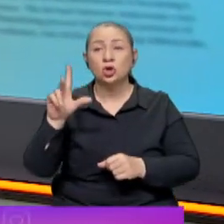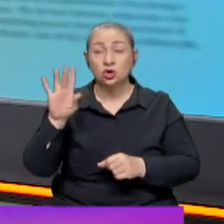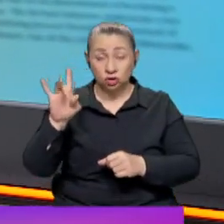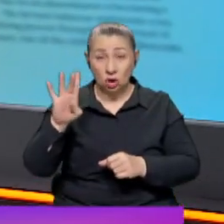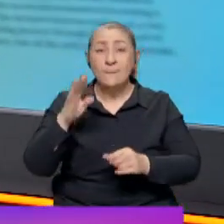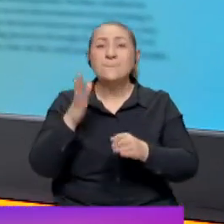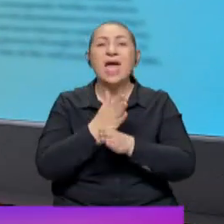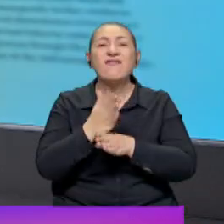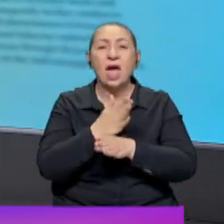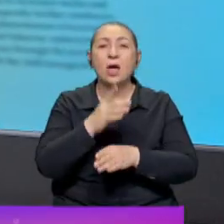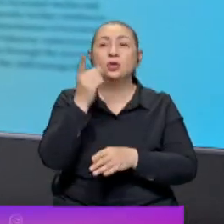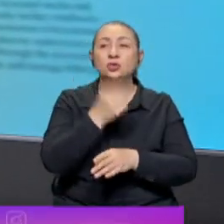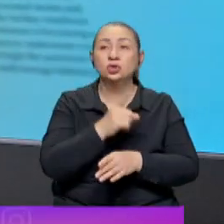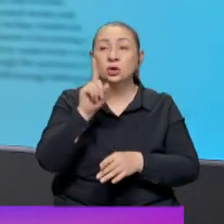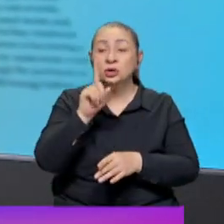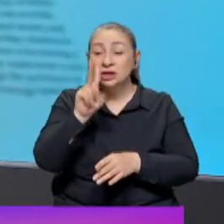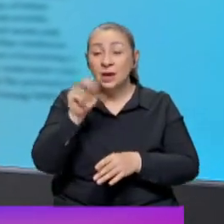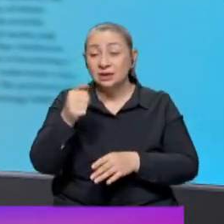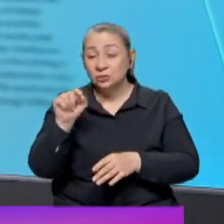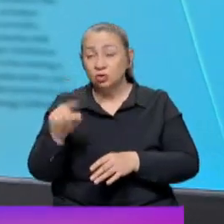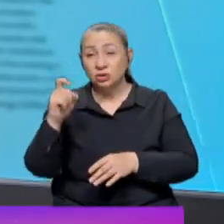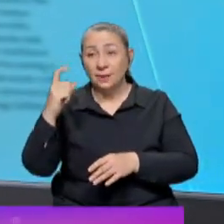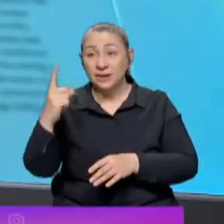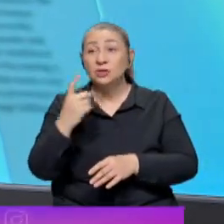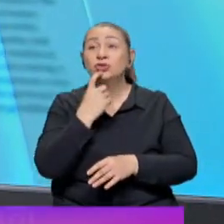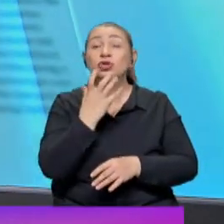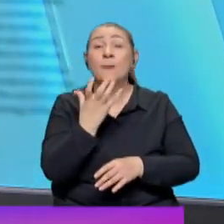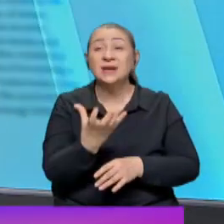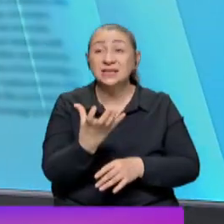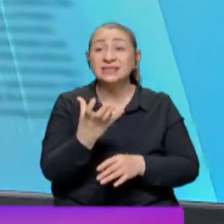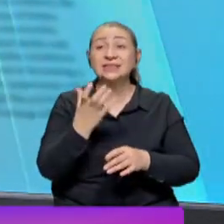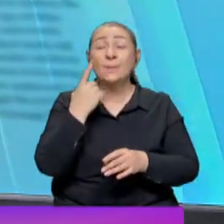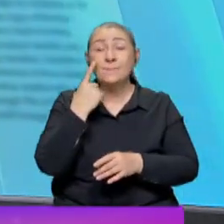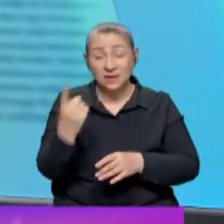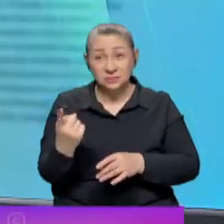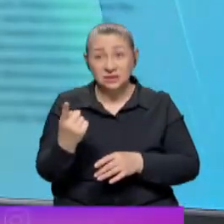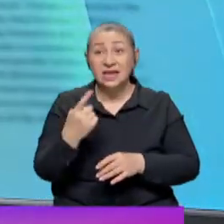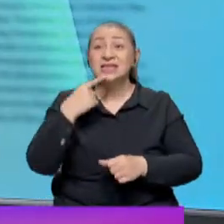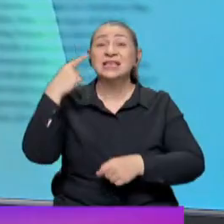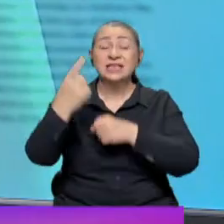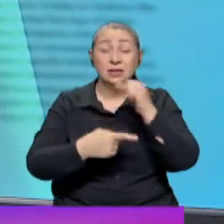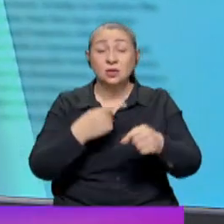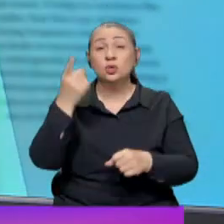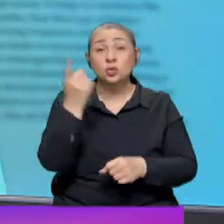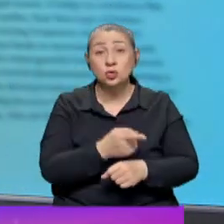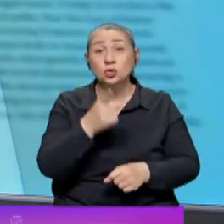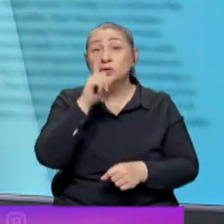Meyve %26.91. Domatesle baktığımızda yıllık